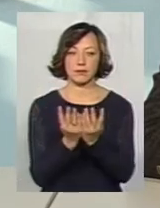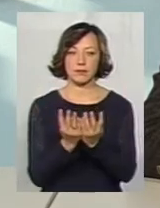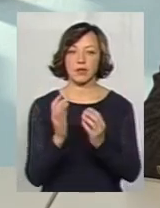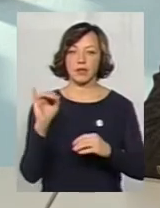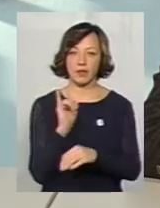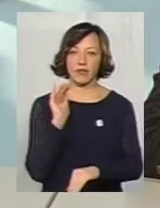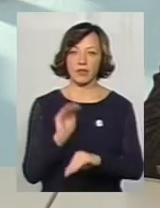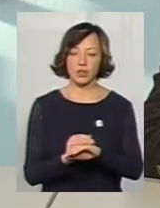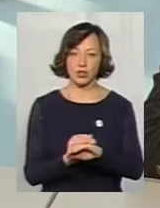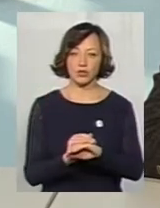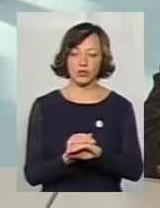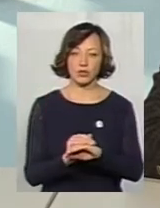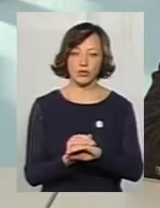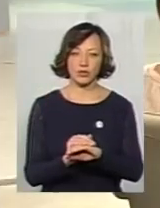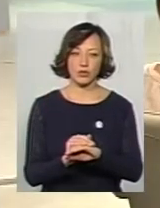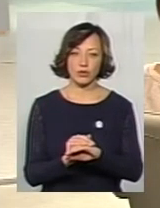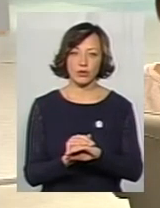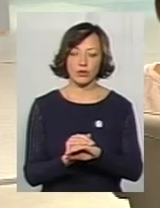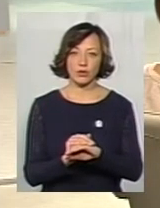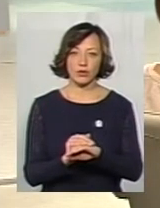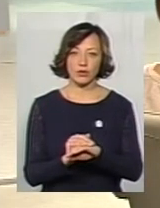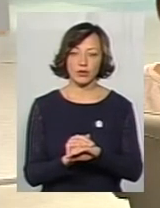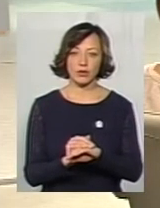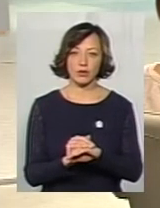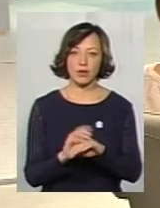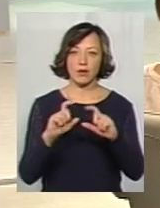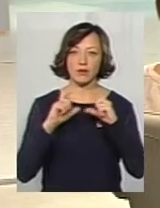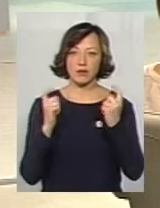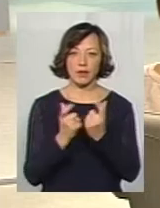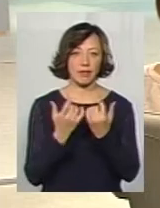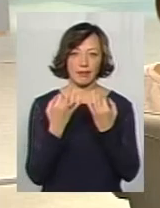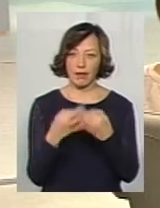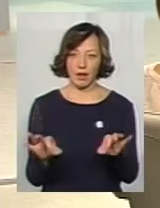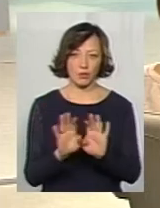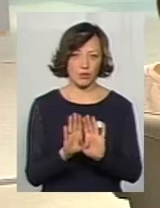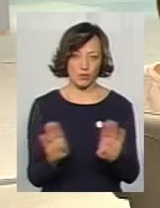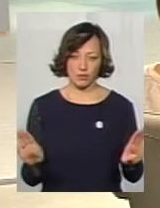Ну і фактично, скажімо так, для простих відвідувачів він став недоступний.